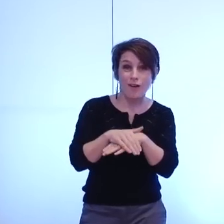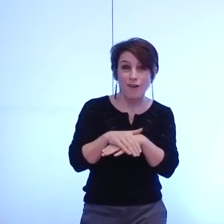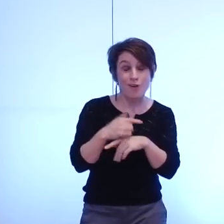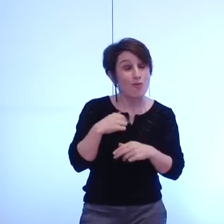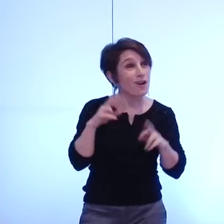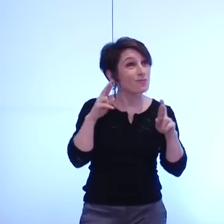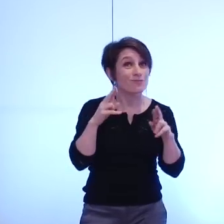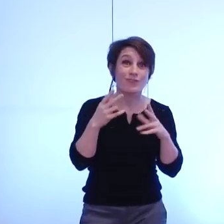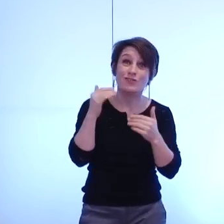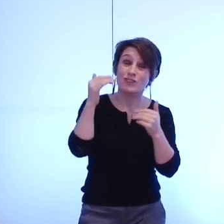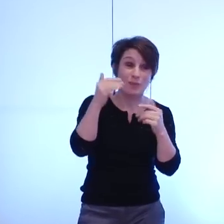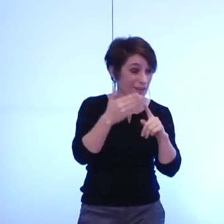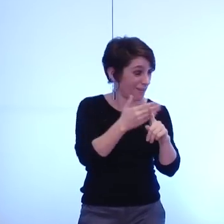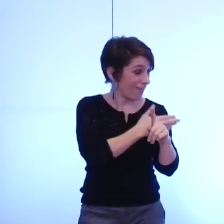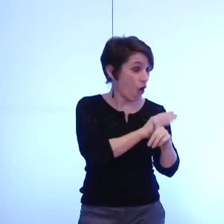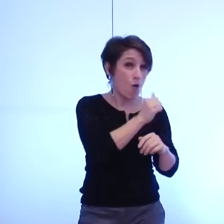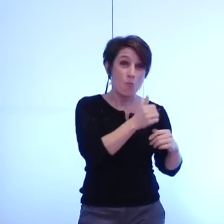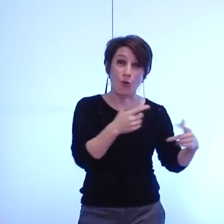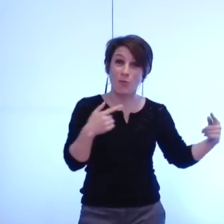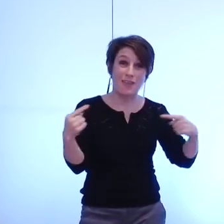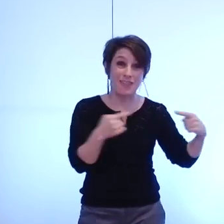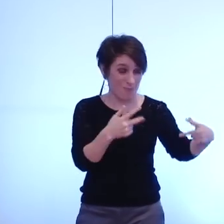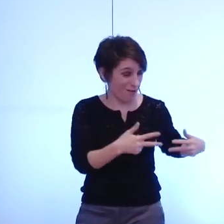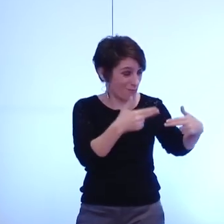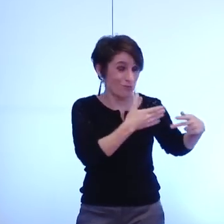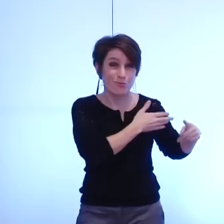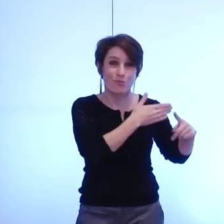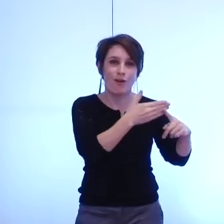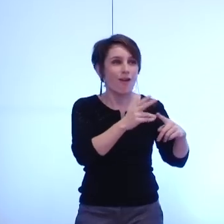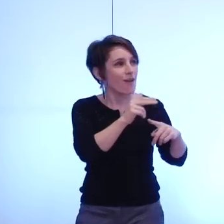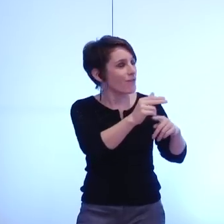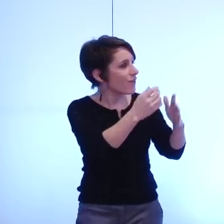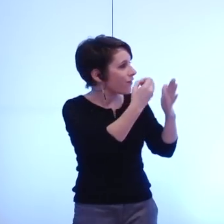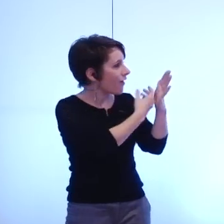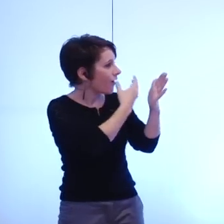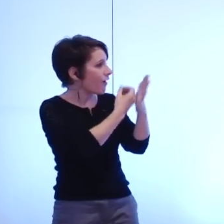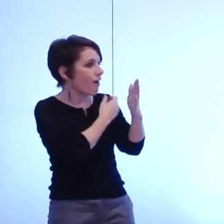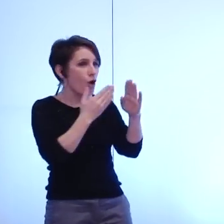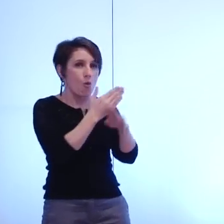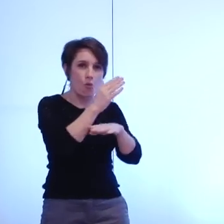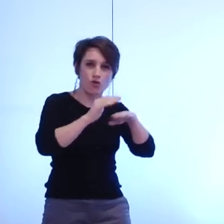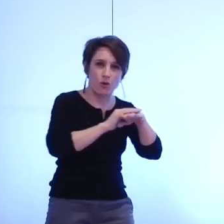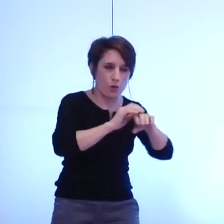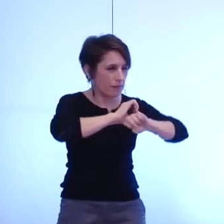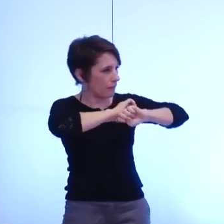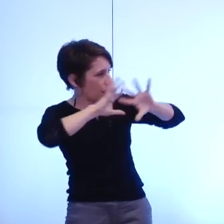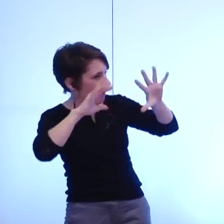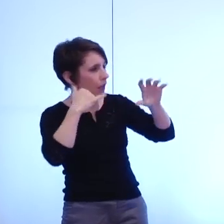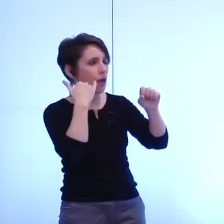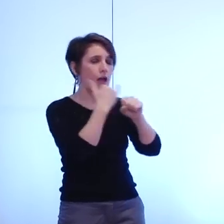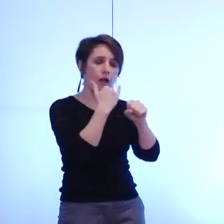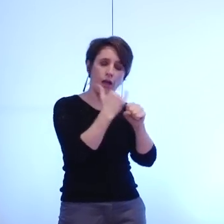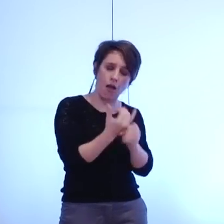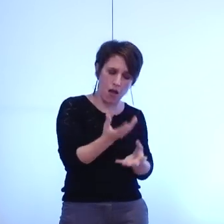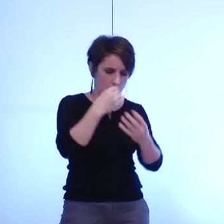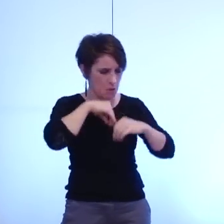nous permette de mieux comprendre les contours d'un projet politique qui puisse être mobilisateur de toutes les énergies